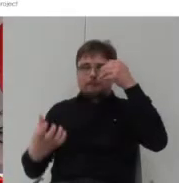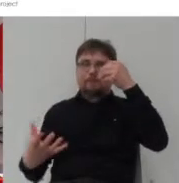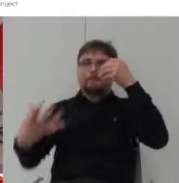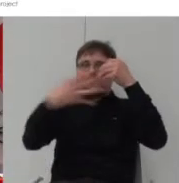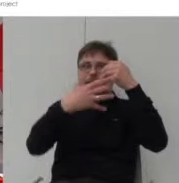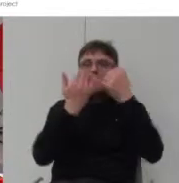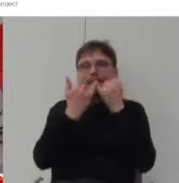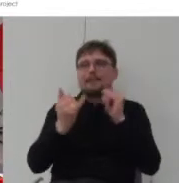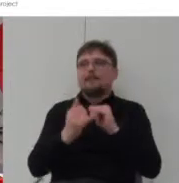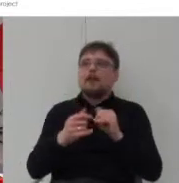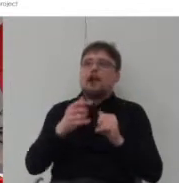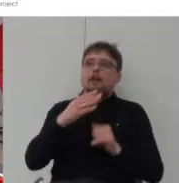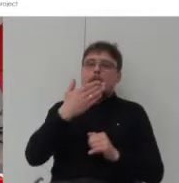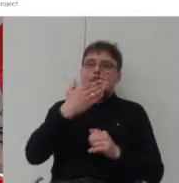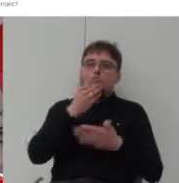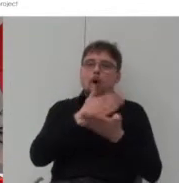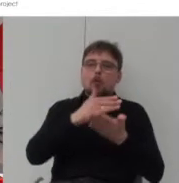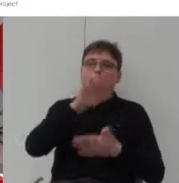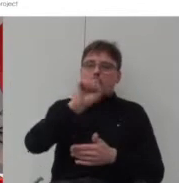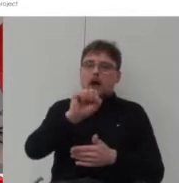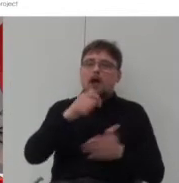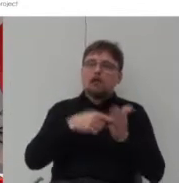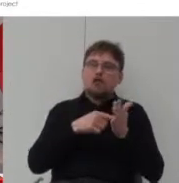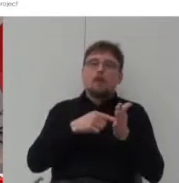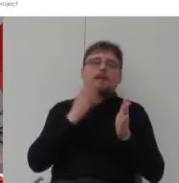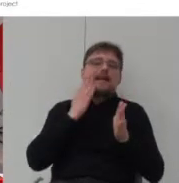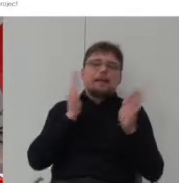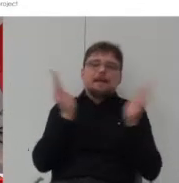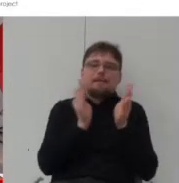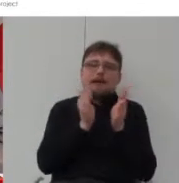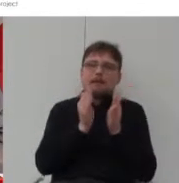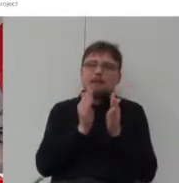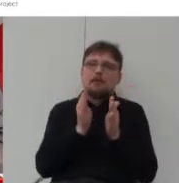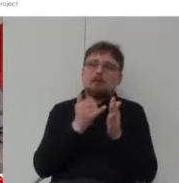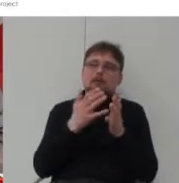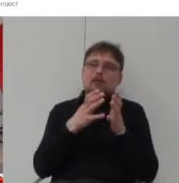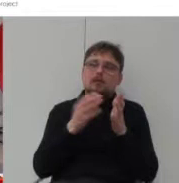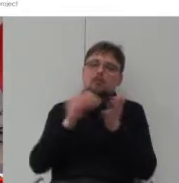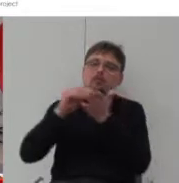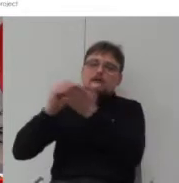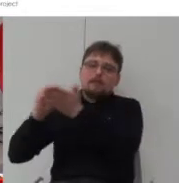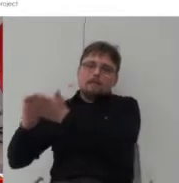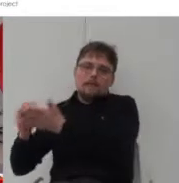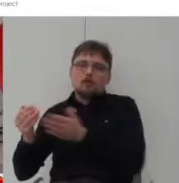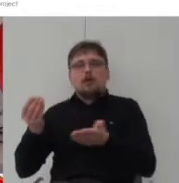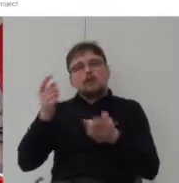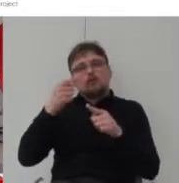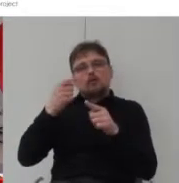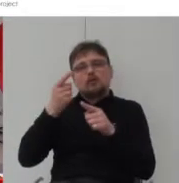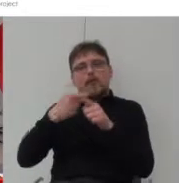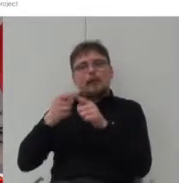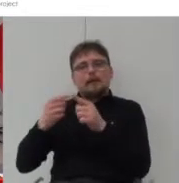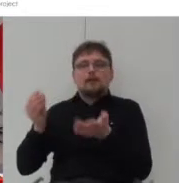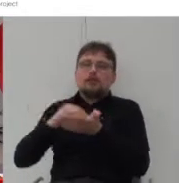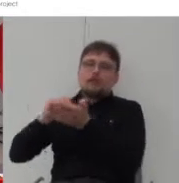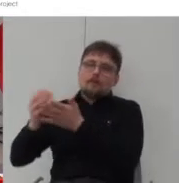moduł A to jest taki podstawowy moduł mieszkanie minimalne potem możemy go rozbudować o dodatkowe moduły w